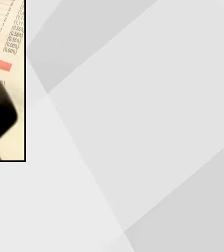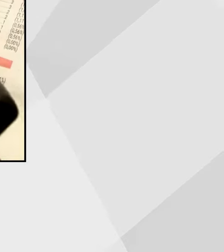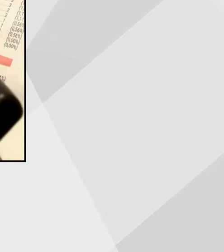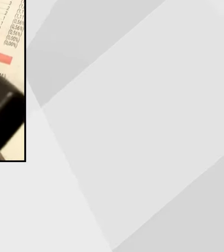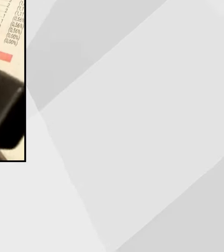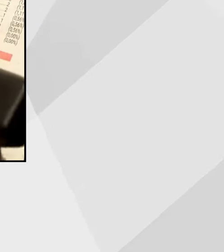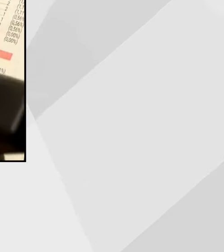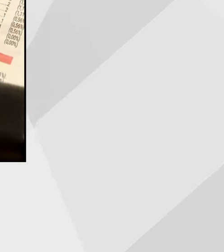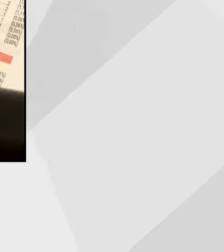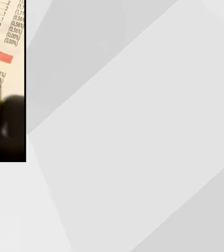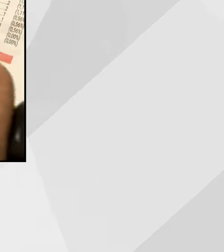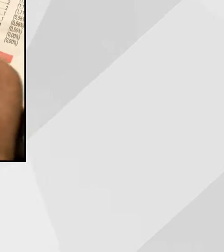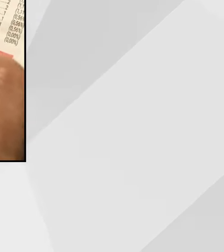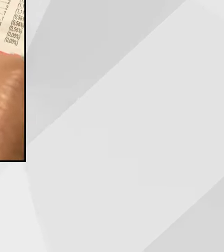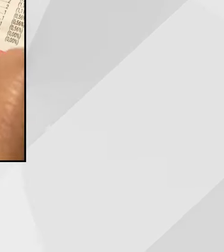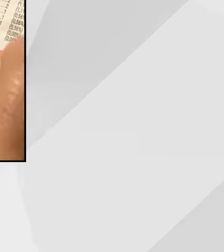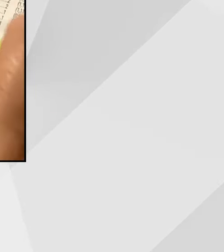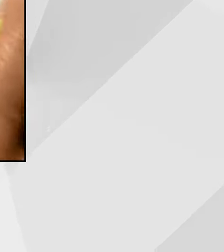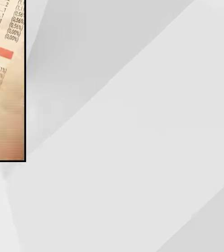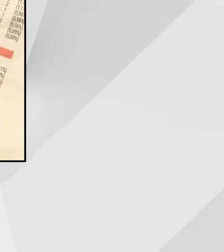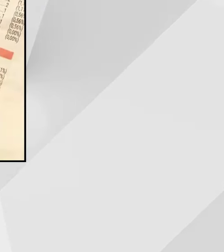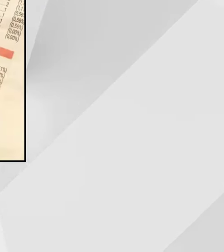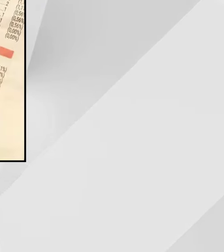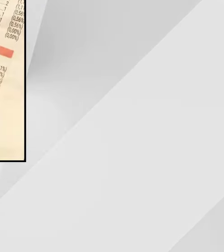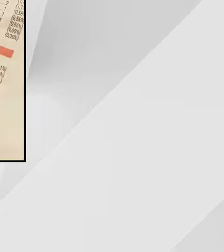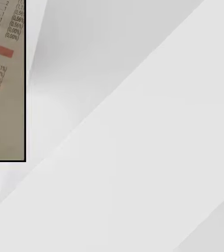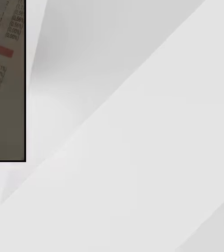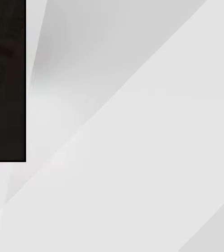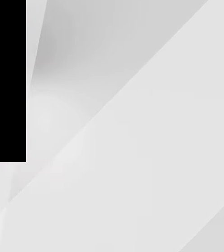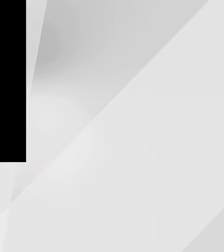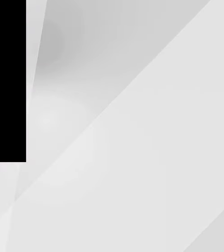70%. On parle de 7 électeurs sur les 10 qui se sont exprimés.